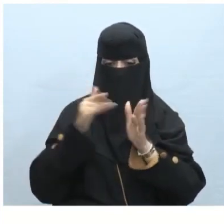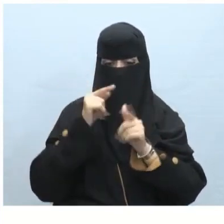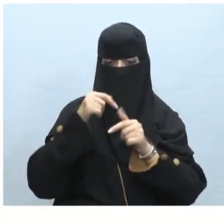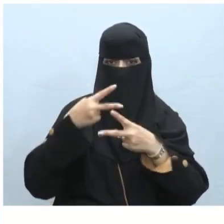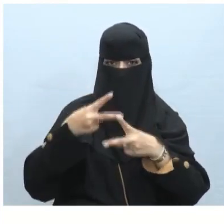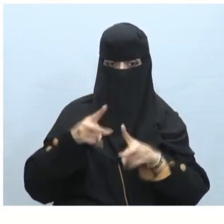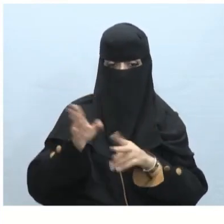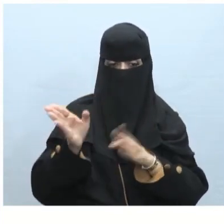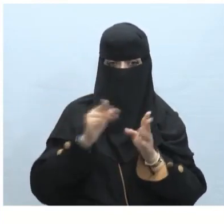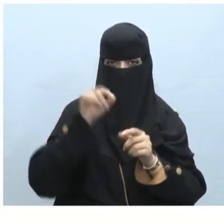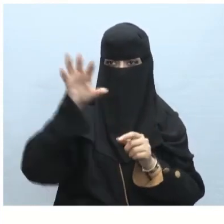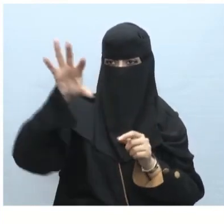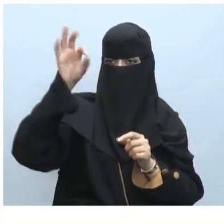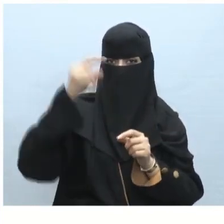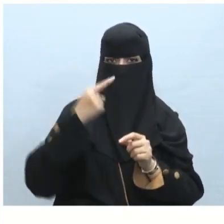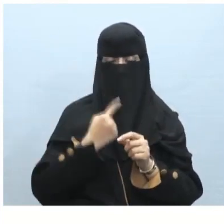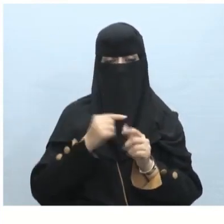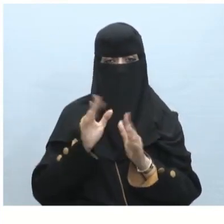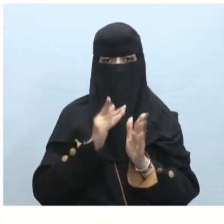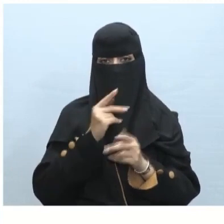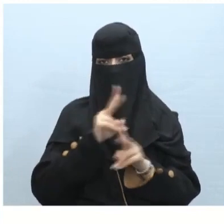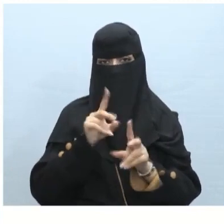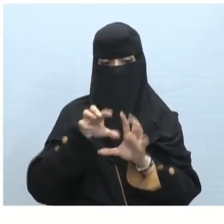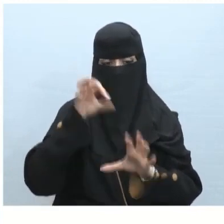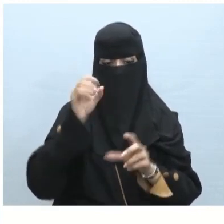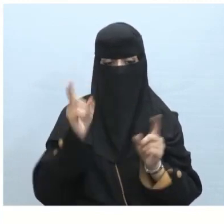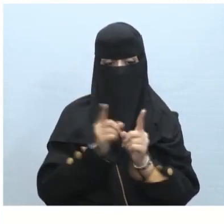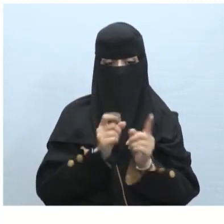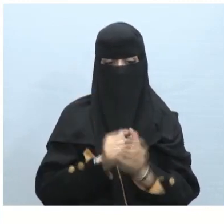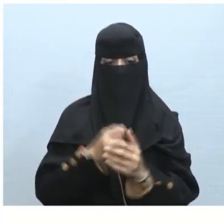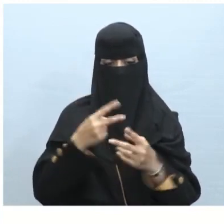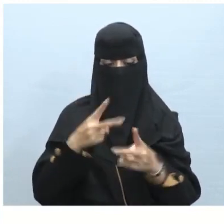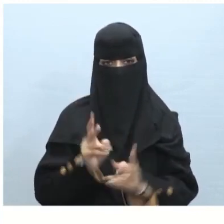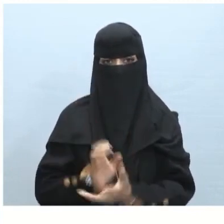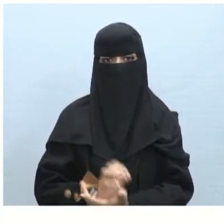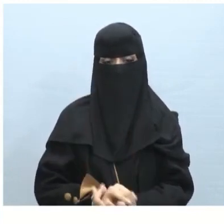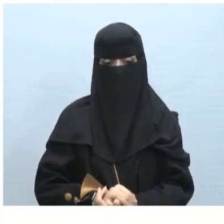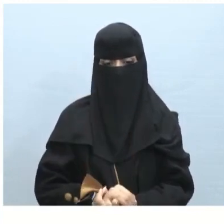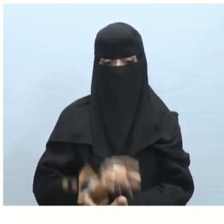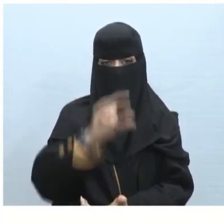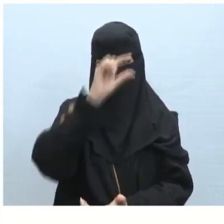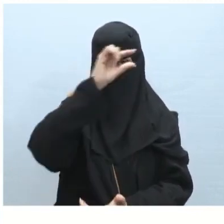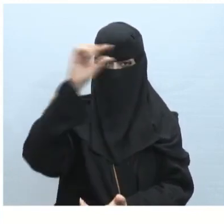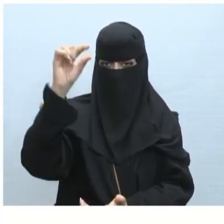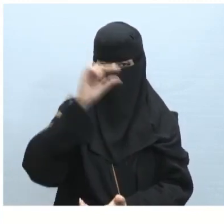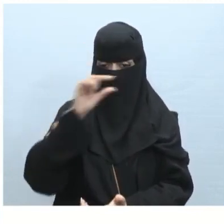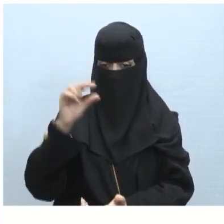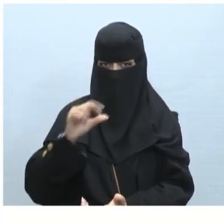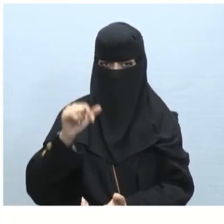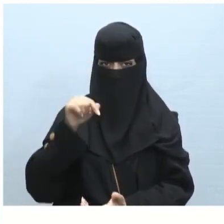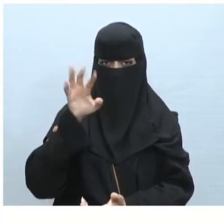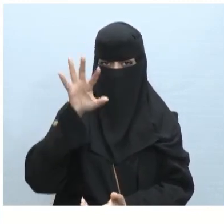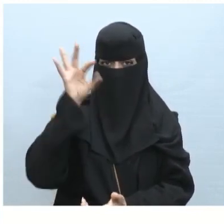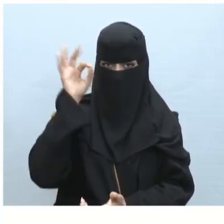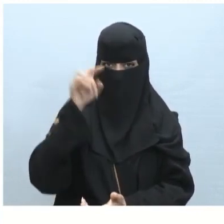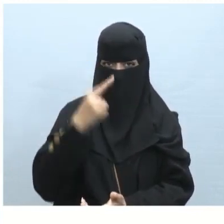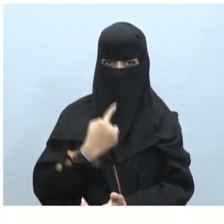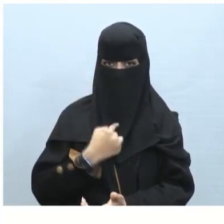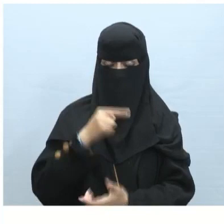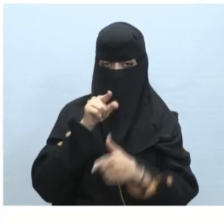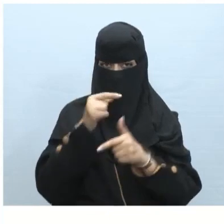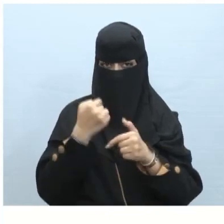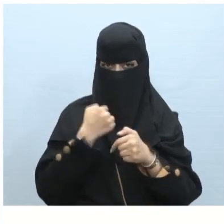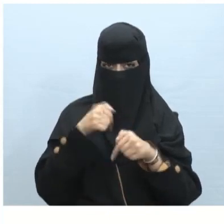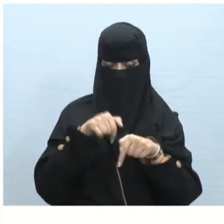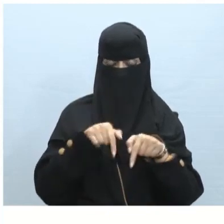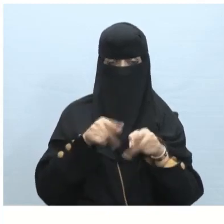موافق بعد تحديد قائمة مربعات عمودية بعد تحديد الرسم أو SmartArt الذي